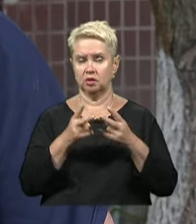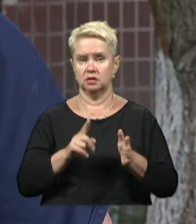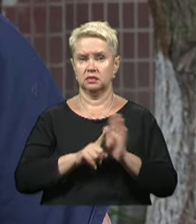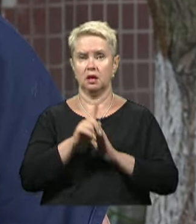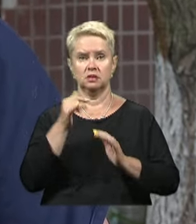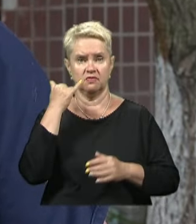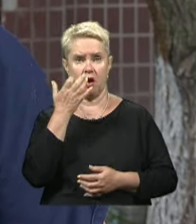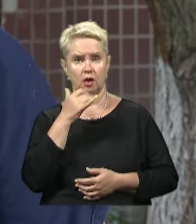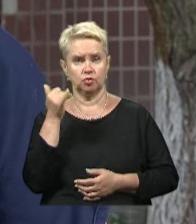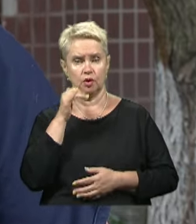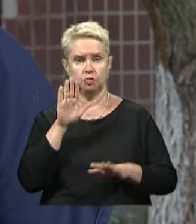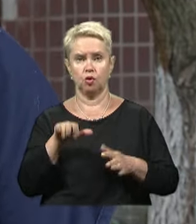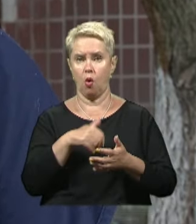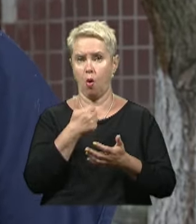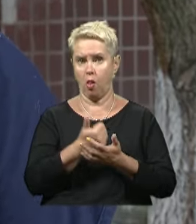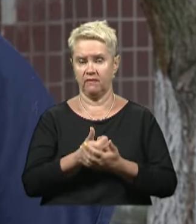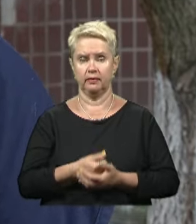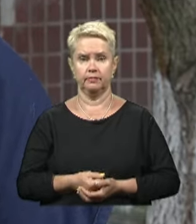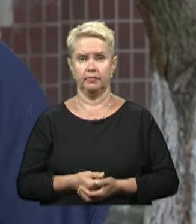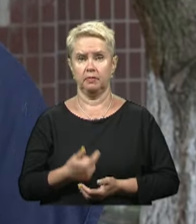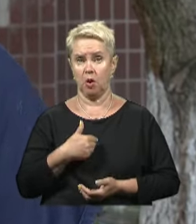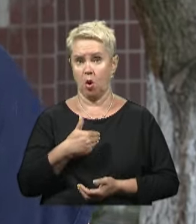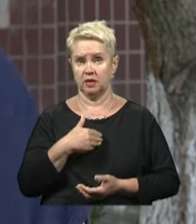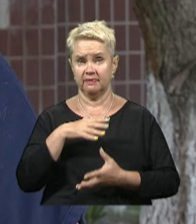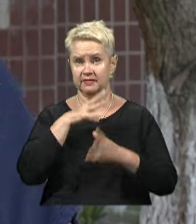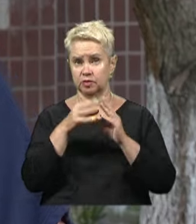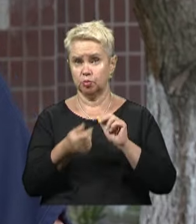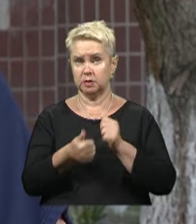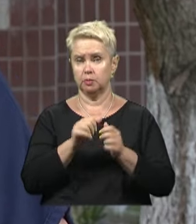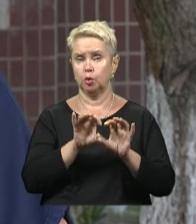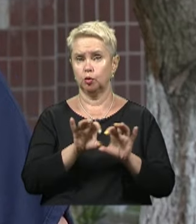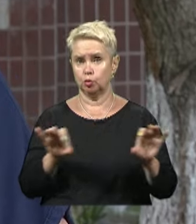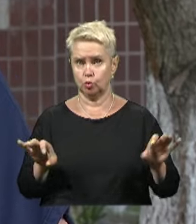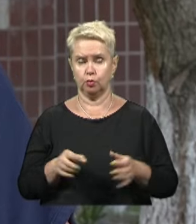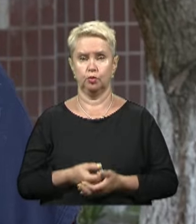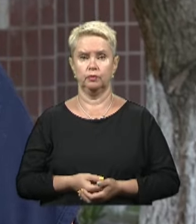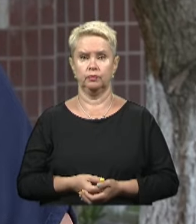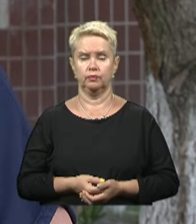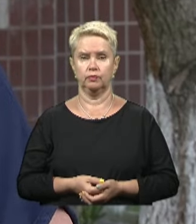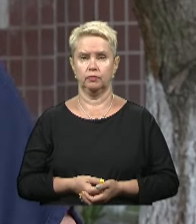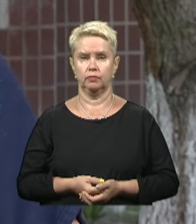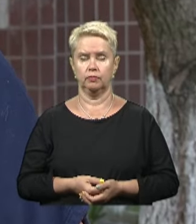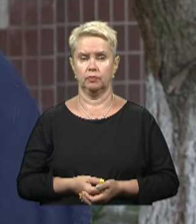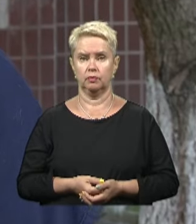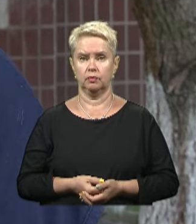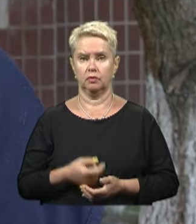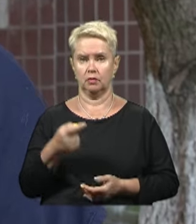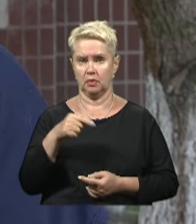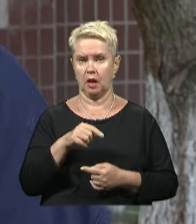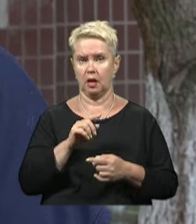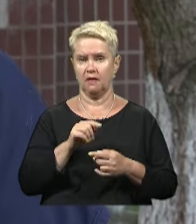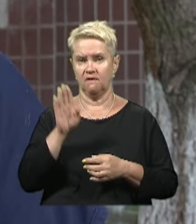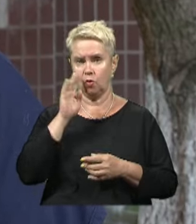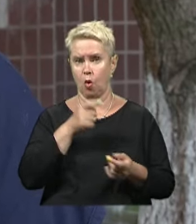на гарячу лінію міського голови, і ми хотіли взагалі, щоб замінили трубу внутрішню, цих наружних мереж